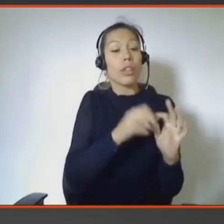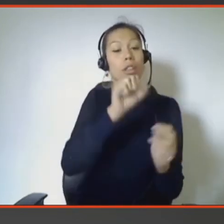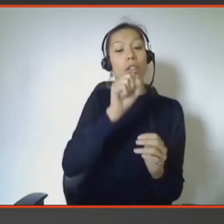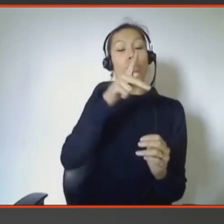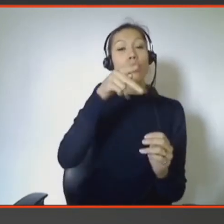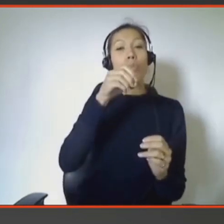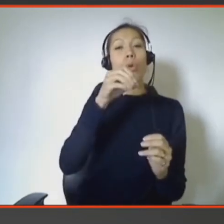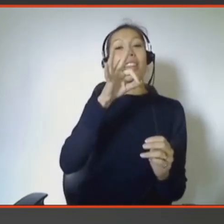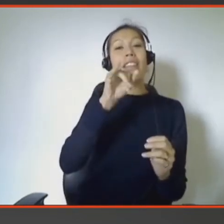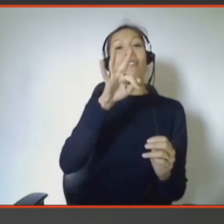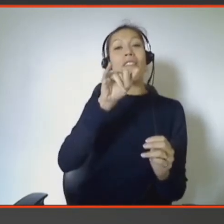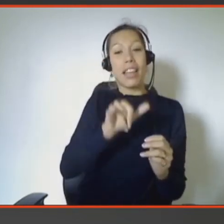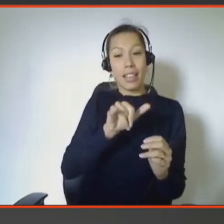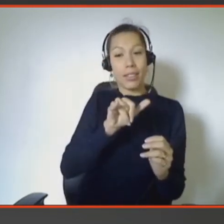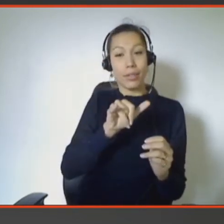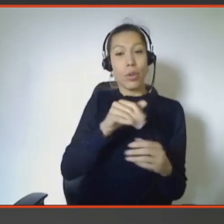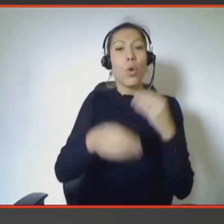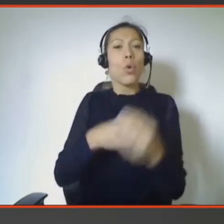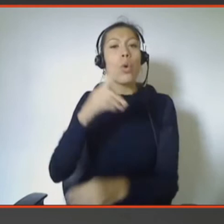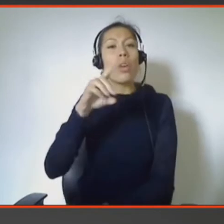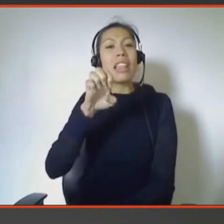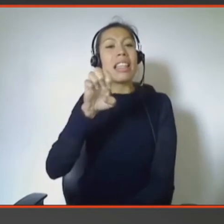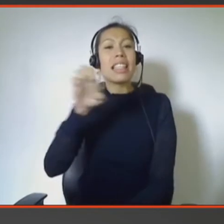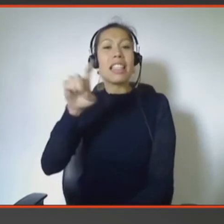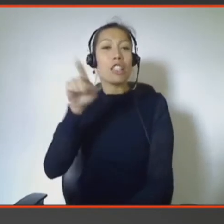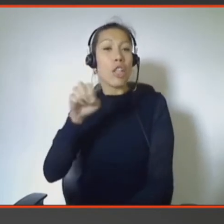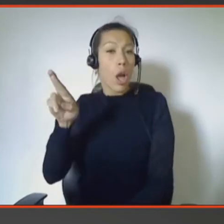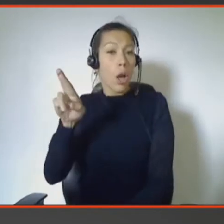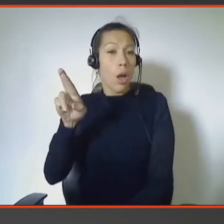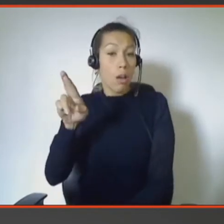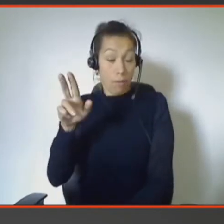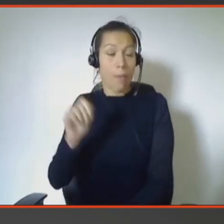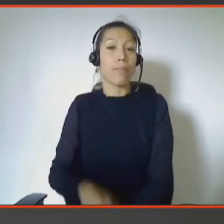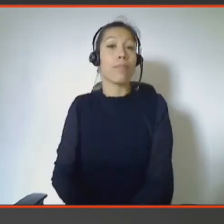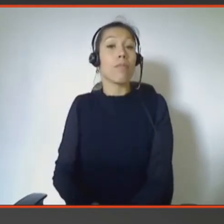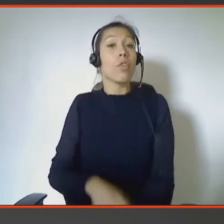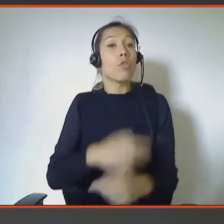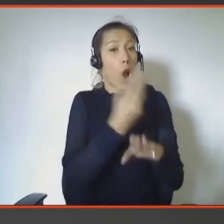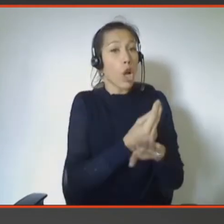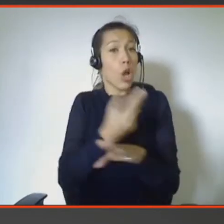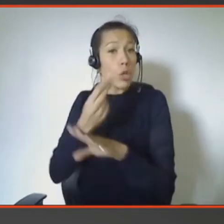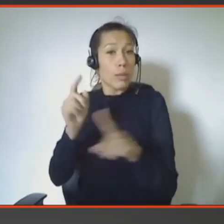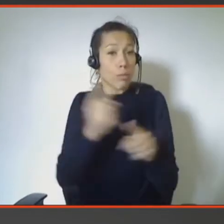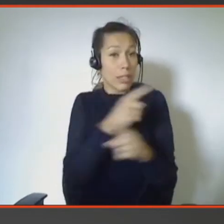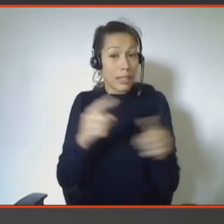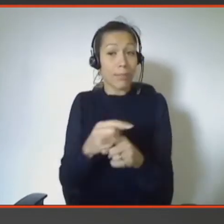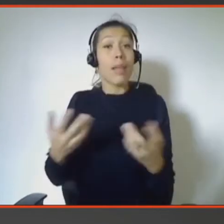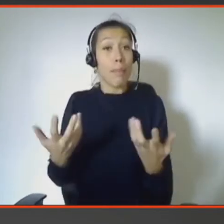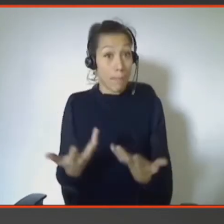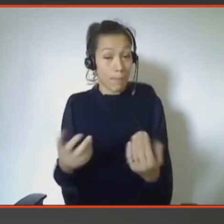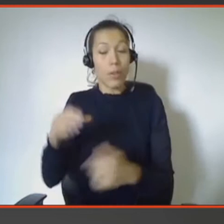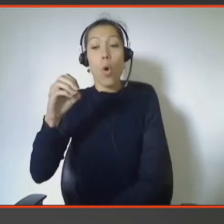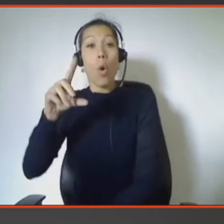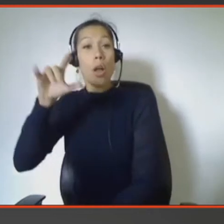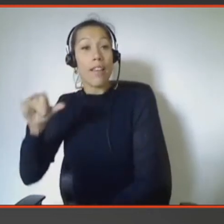contrôle. Oli va vous jouer certaines des musiques de votre passé et va vous les proposer. Et la façon dont il vous les propose,